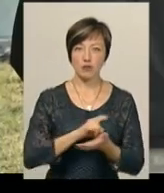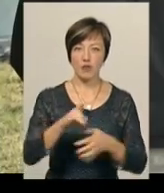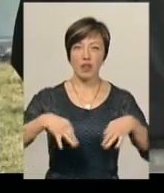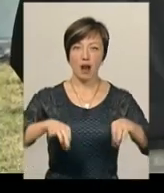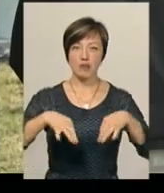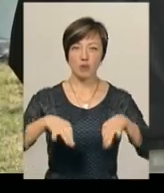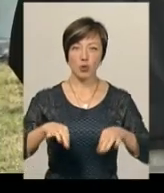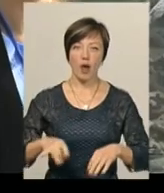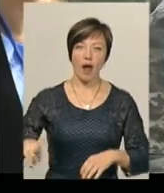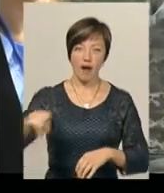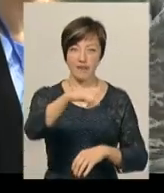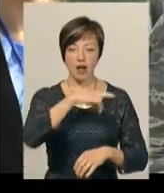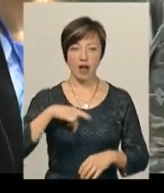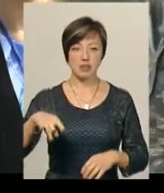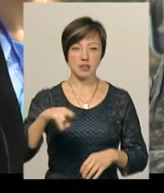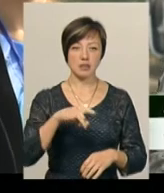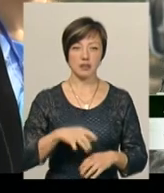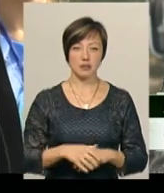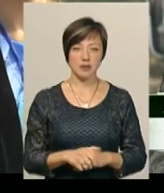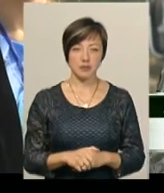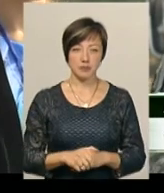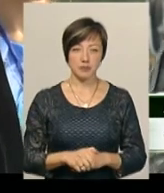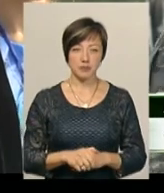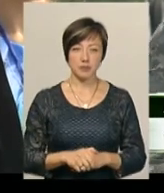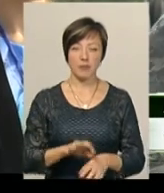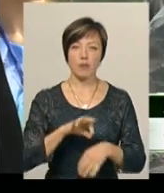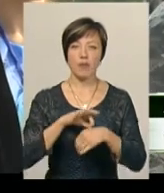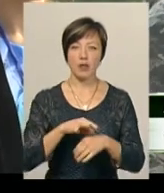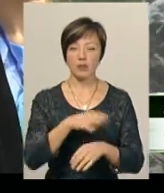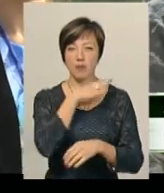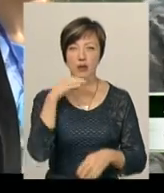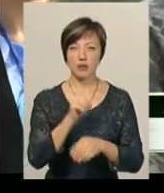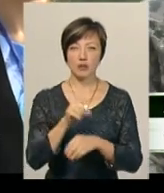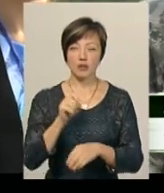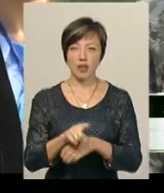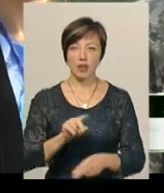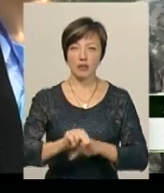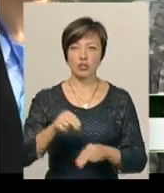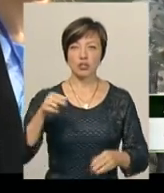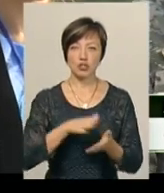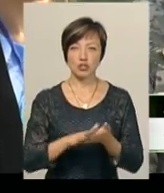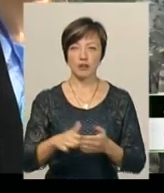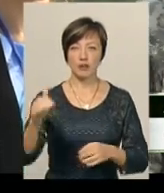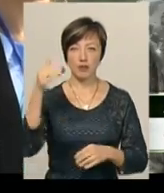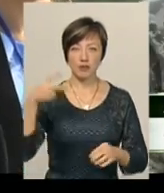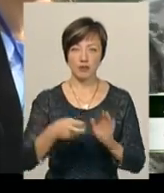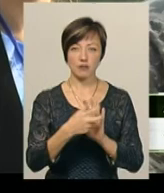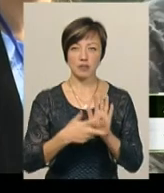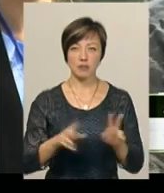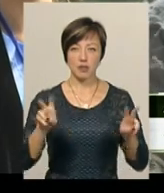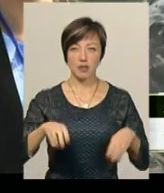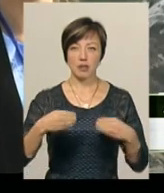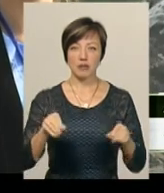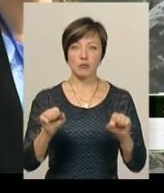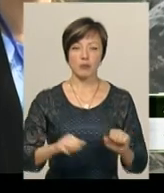-транспортної авіації. Проведення багатонаціонального навчання «Чисте небо-2018» дасть змогу